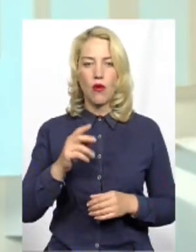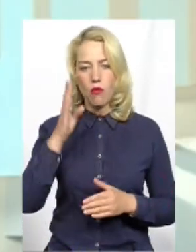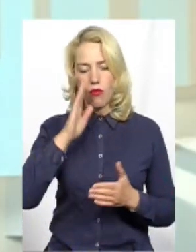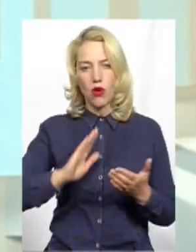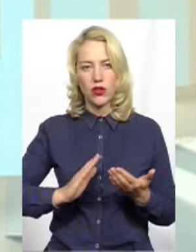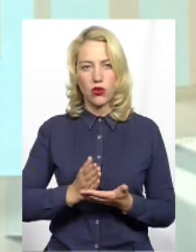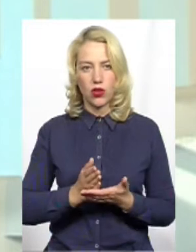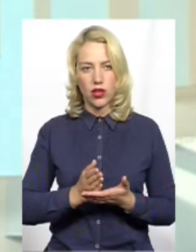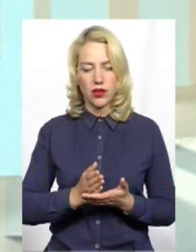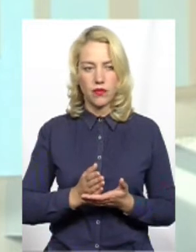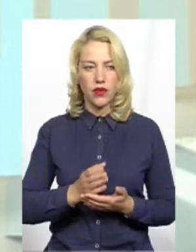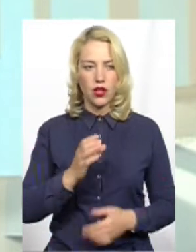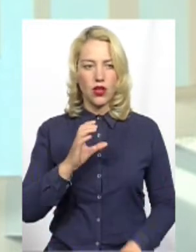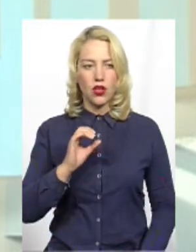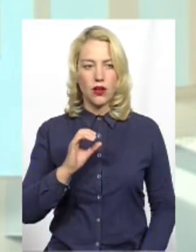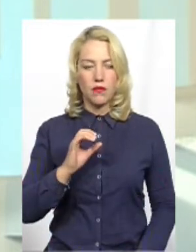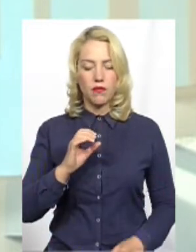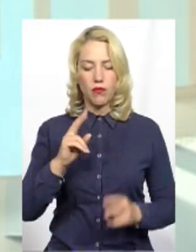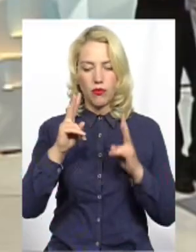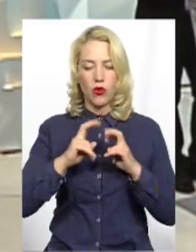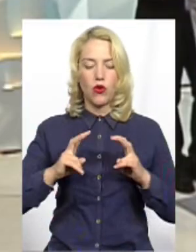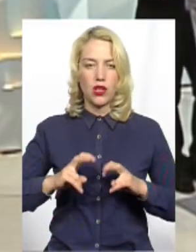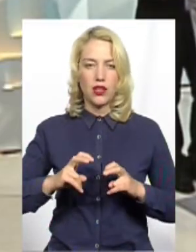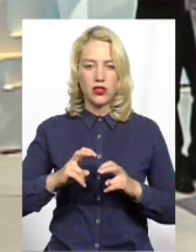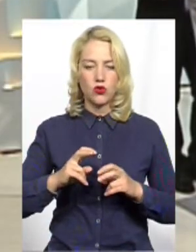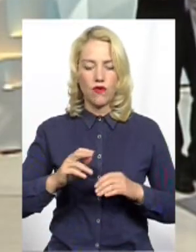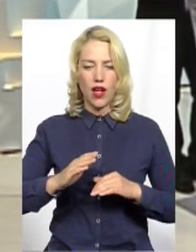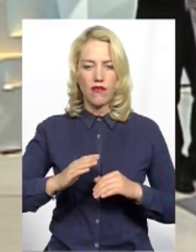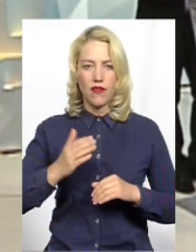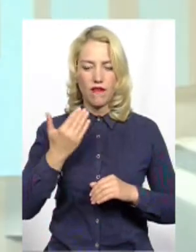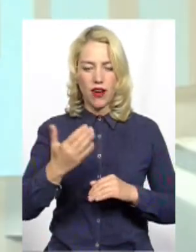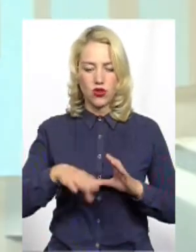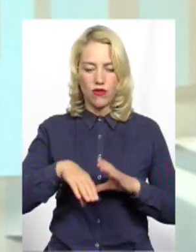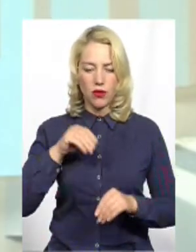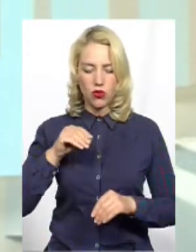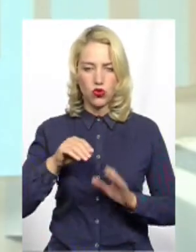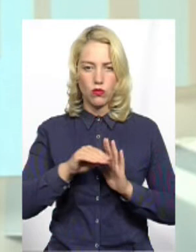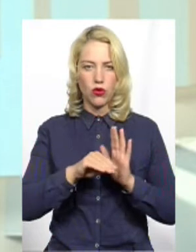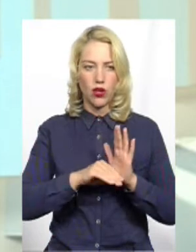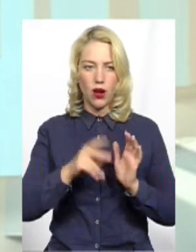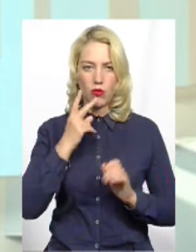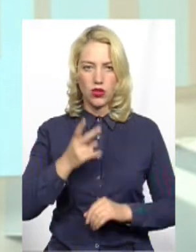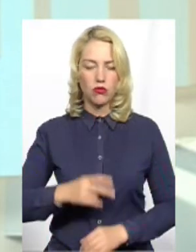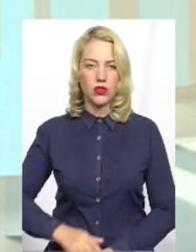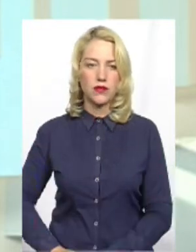Ярослав Ювсечко проаналізував вашу передвиборчу програму. Дивимось питання від нього.